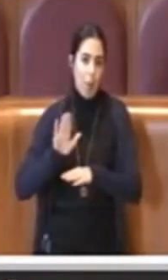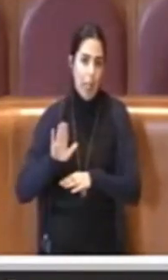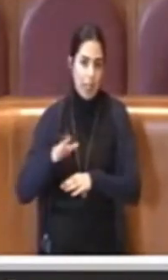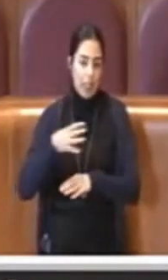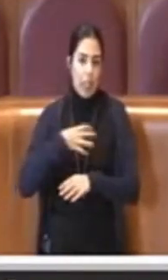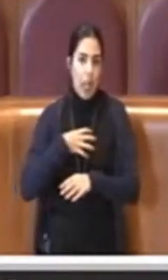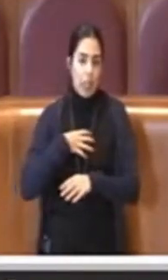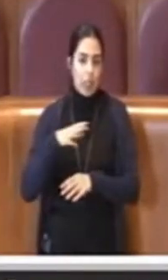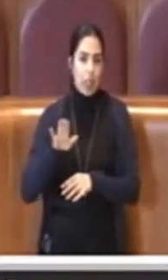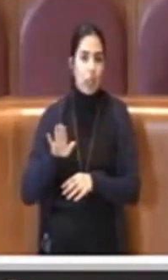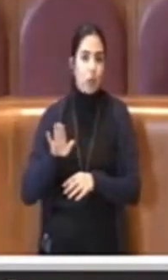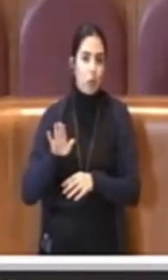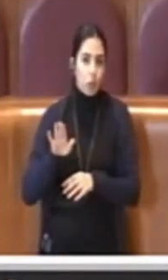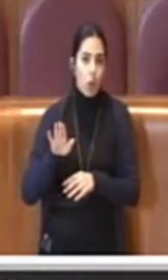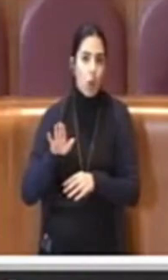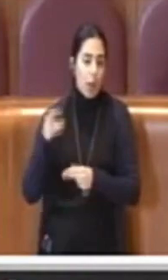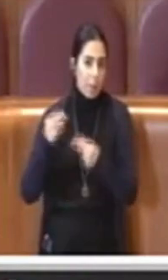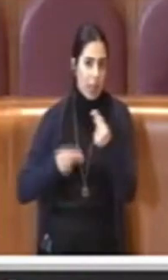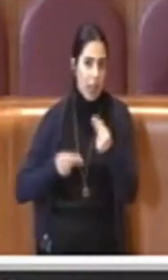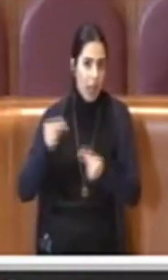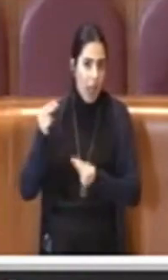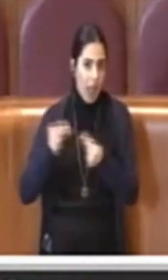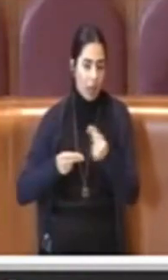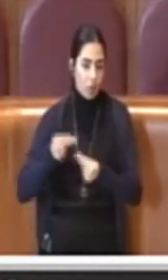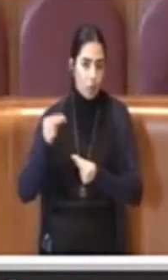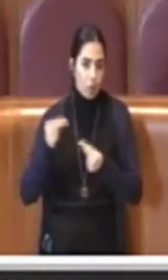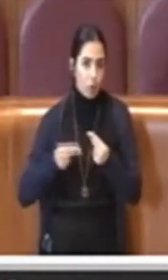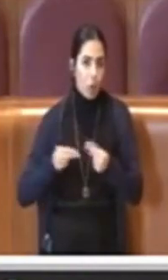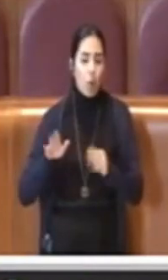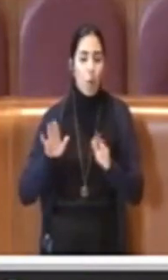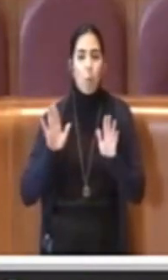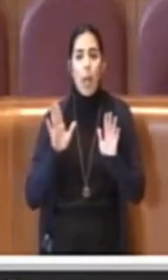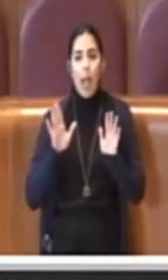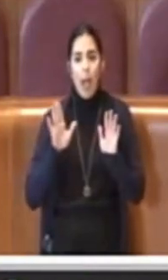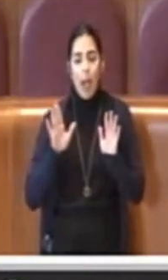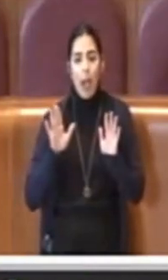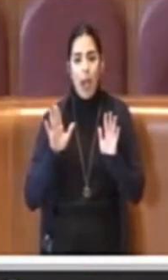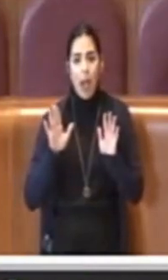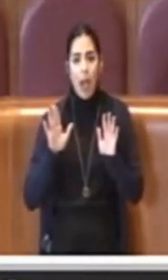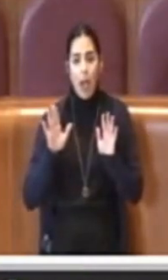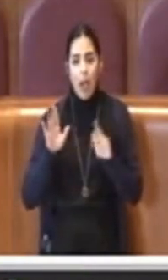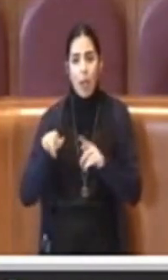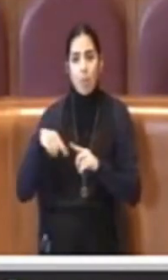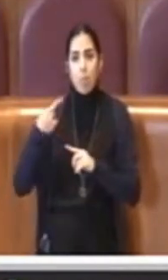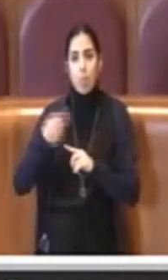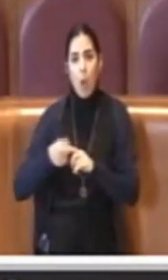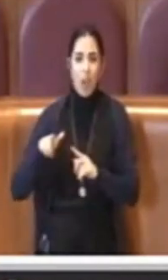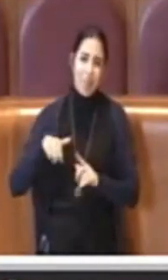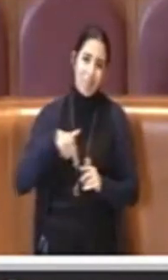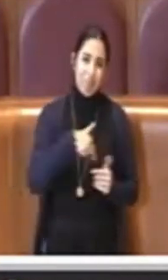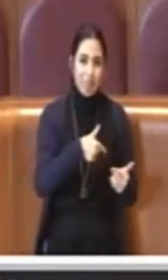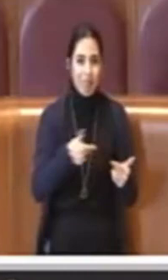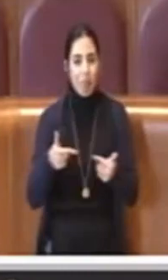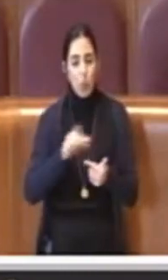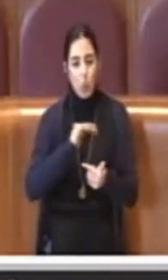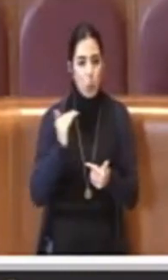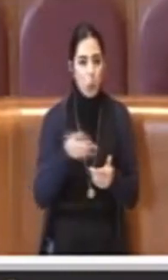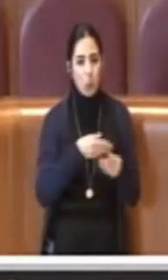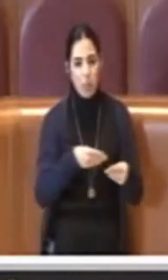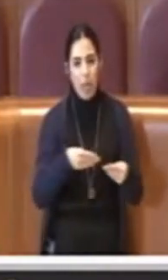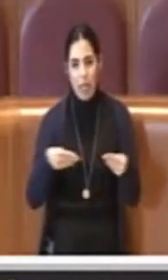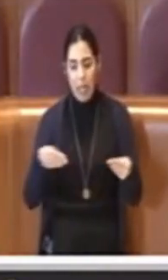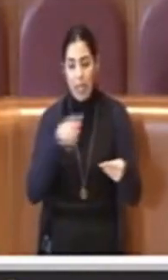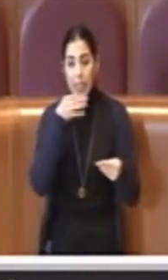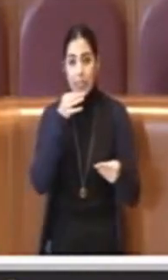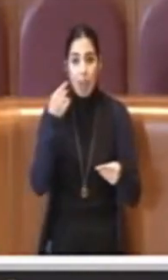'assessore al bilancio, ma ha un impatto trasversale poi su tutte le materie, quindi è un